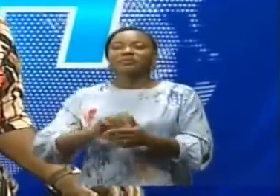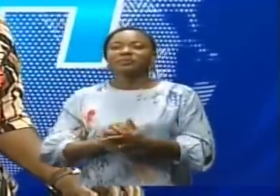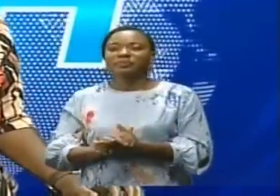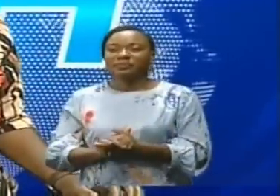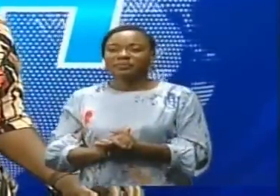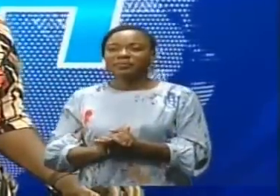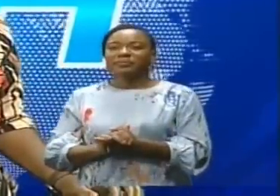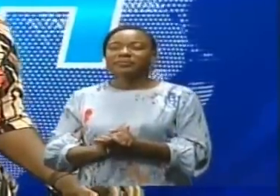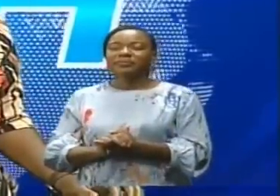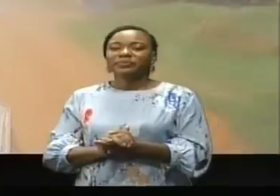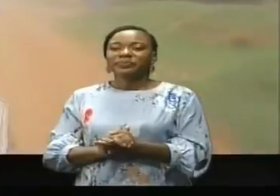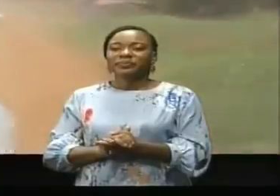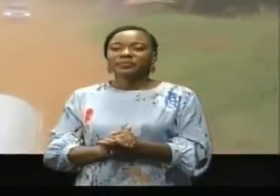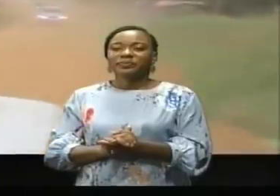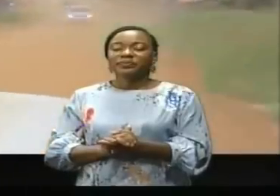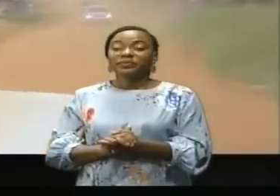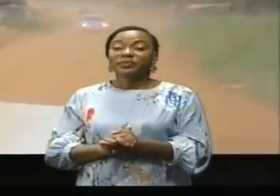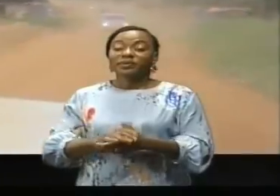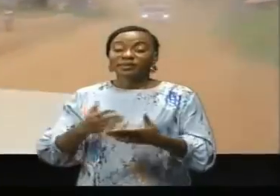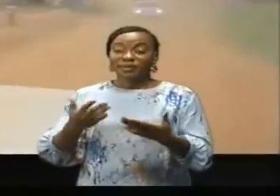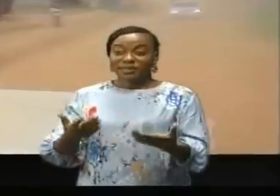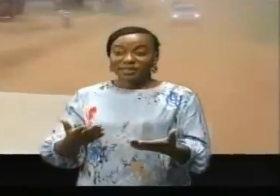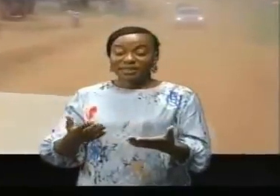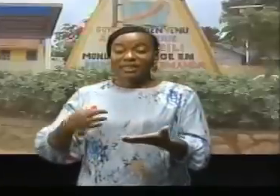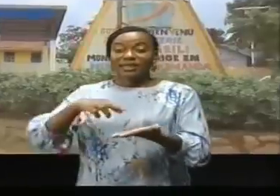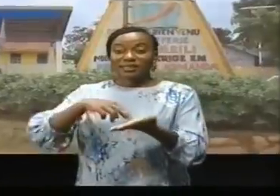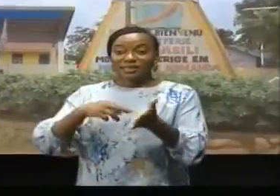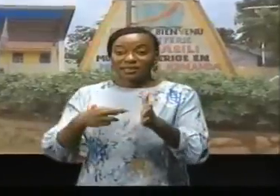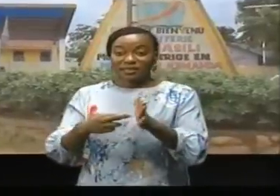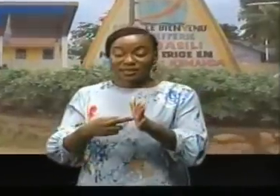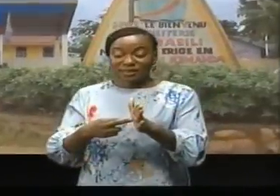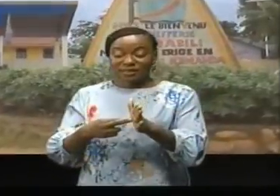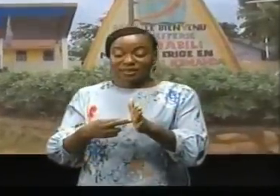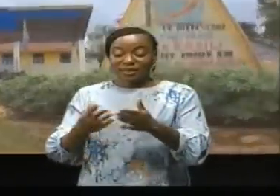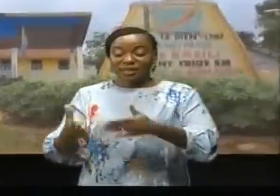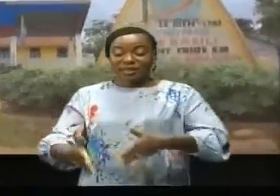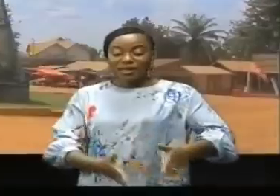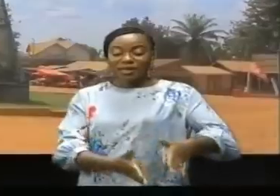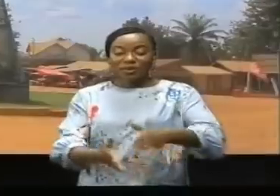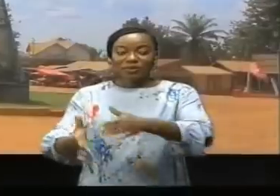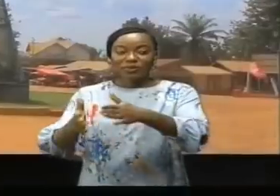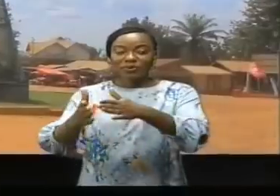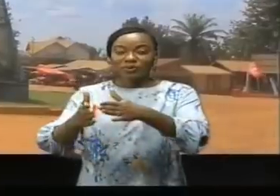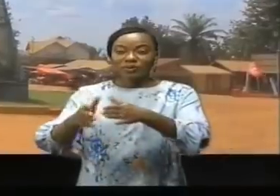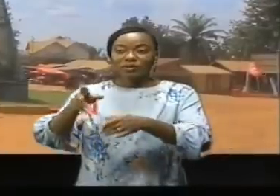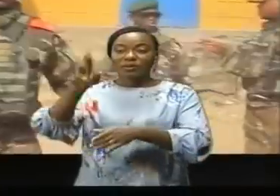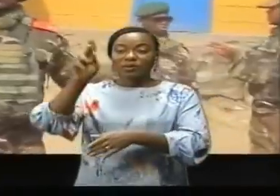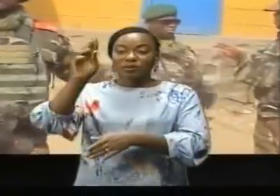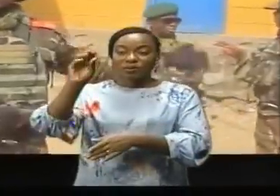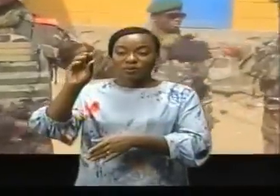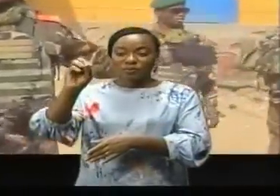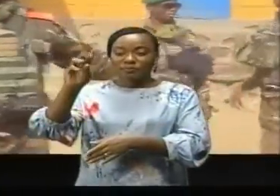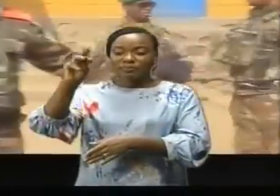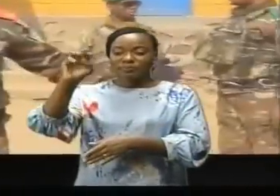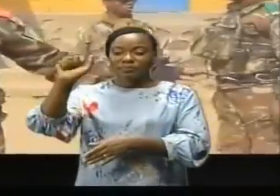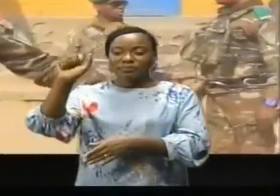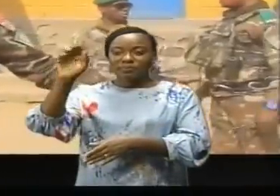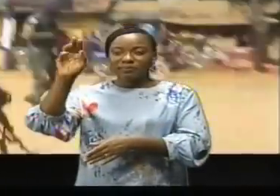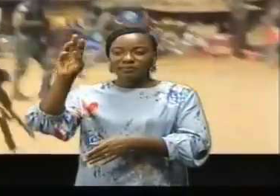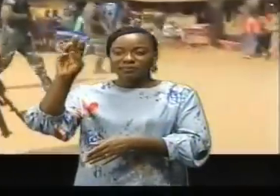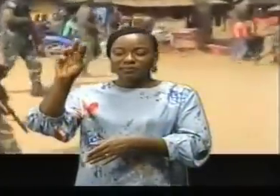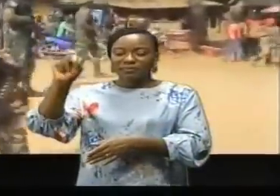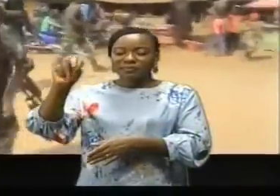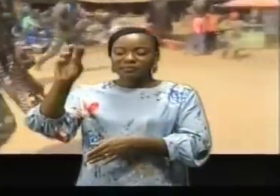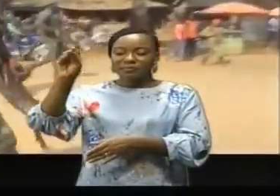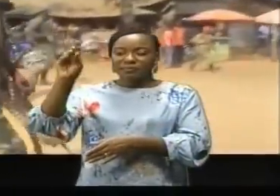RTNC Itoury. La circulation est redevenue fluide si l'accès routier Commanda Mambasa de la RN4, ceci grâce